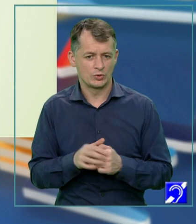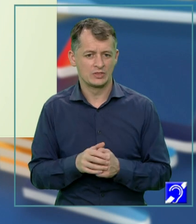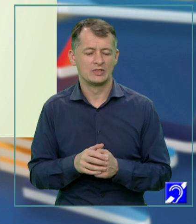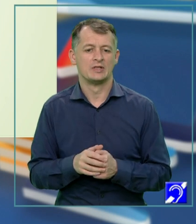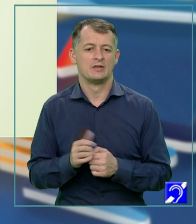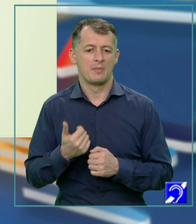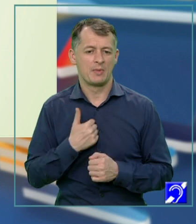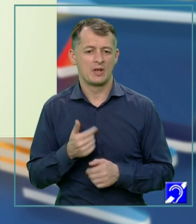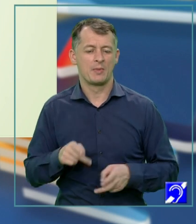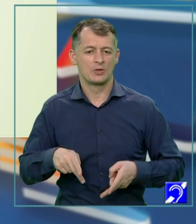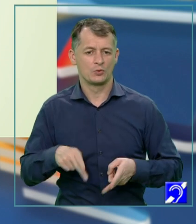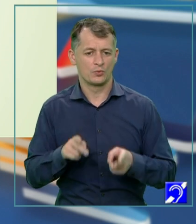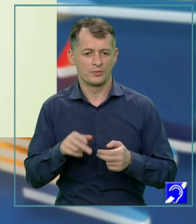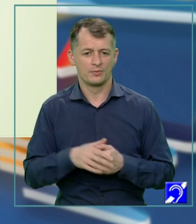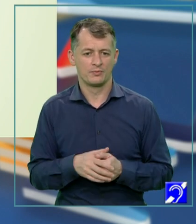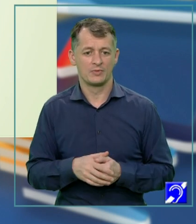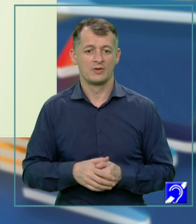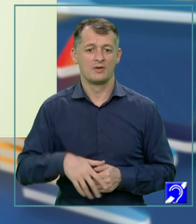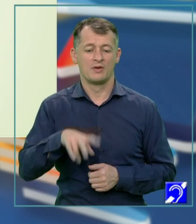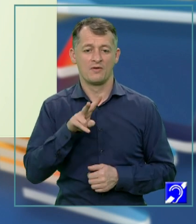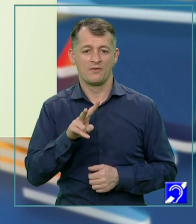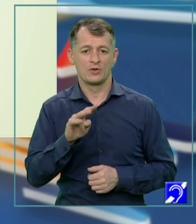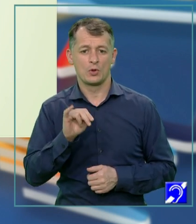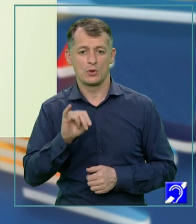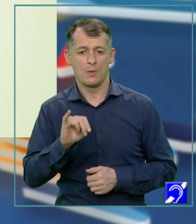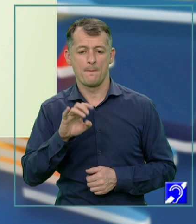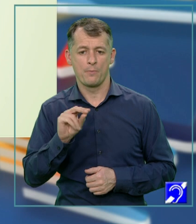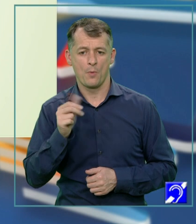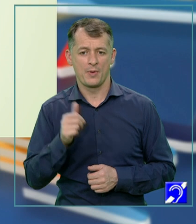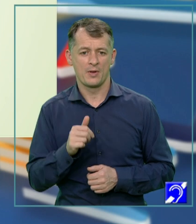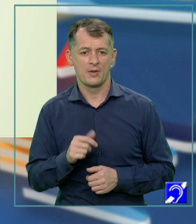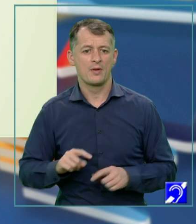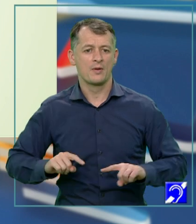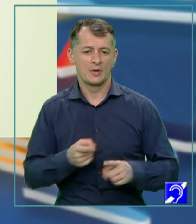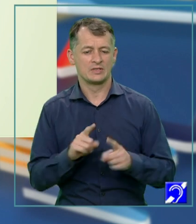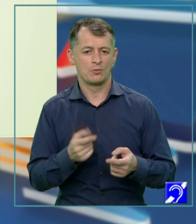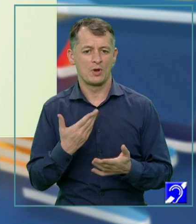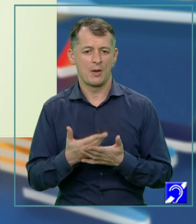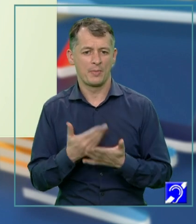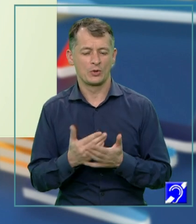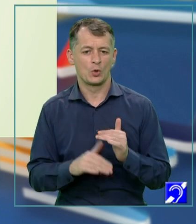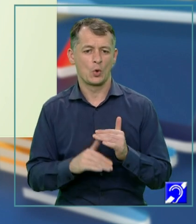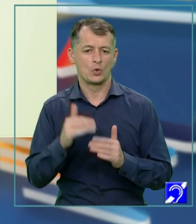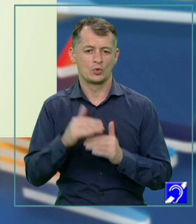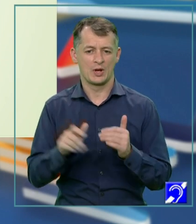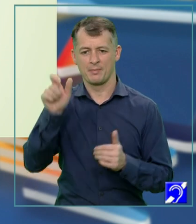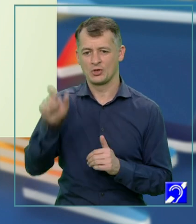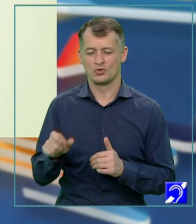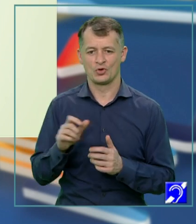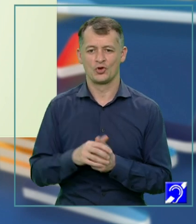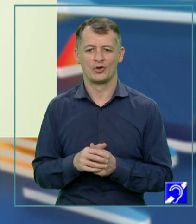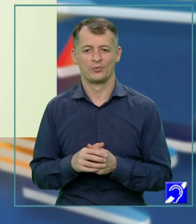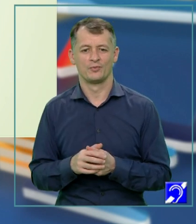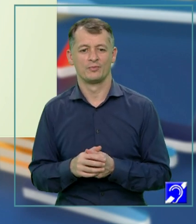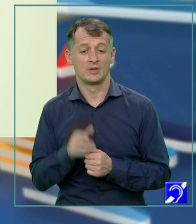personalități. Victorion Popa mă stimula către un mare efort de fantezie în construirea personajului. Tinerii au nevoie de un